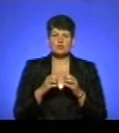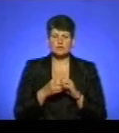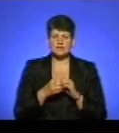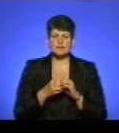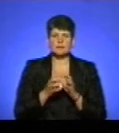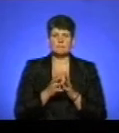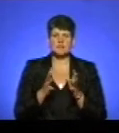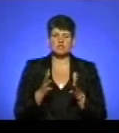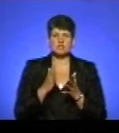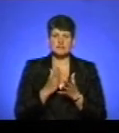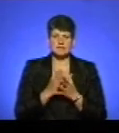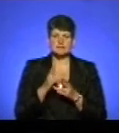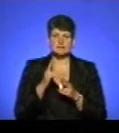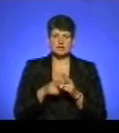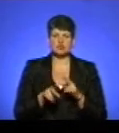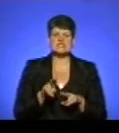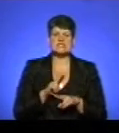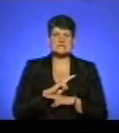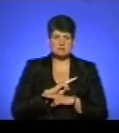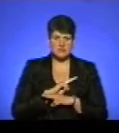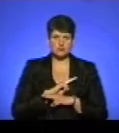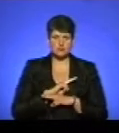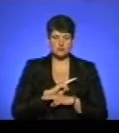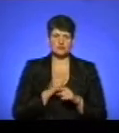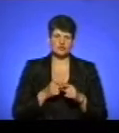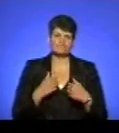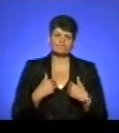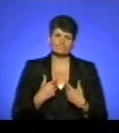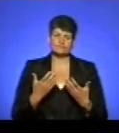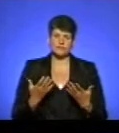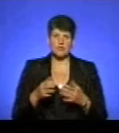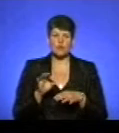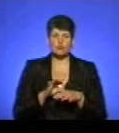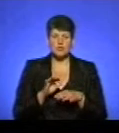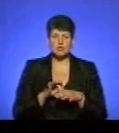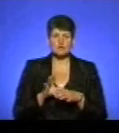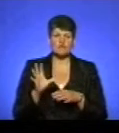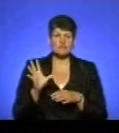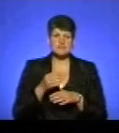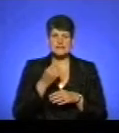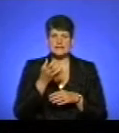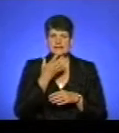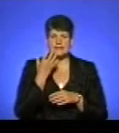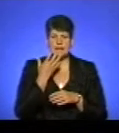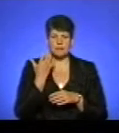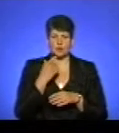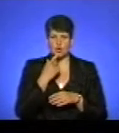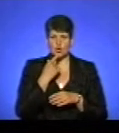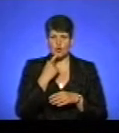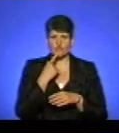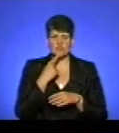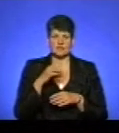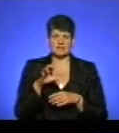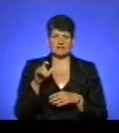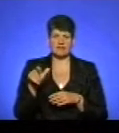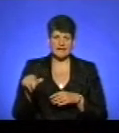більшість є, завершується і смертью, що є воно і припіл. Хворі – це всі теплокровні тварини і люди.